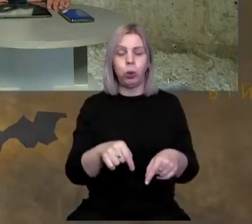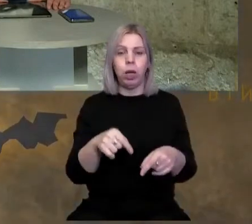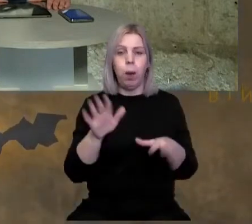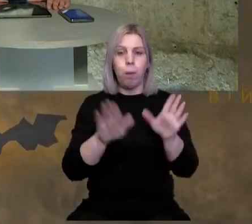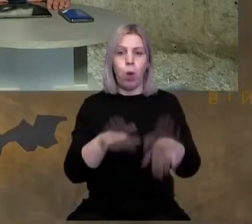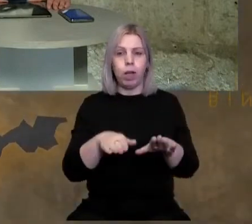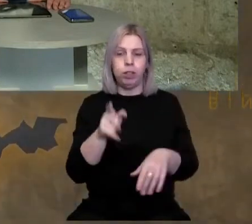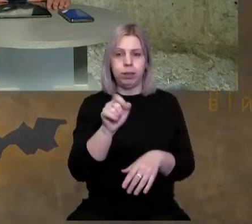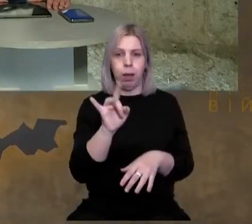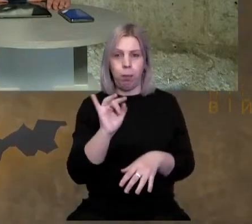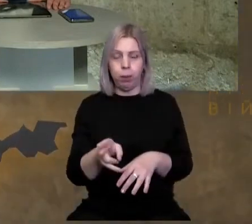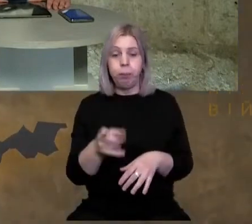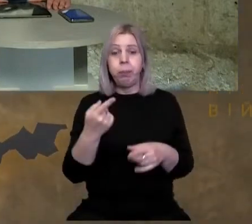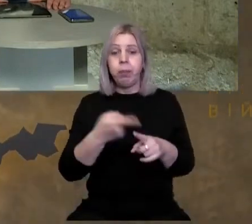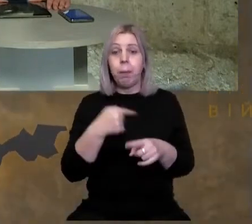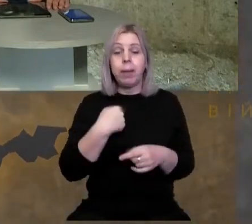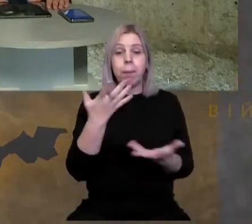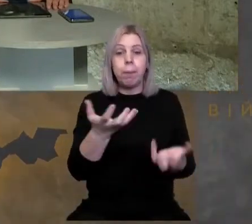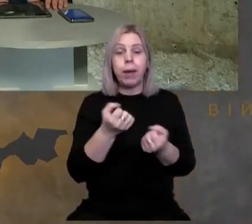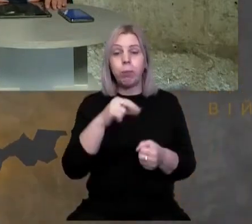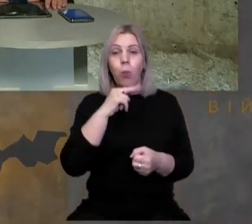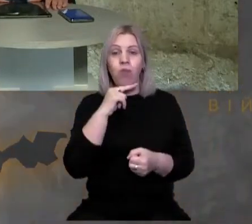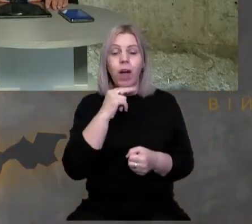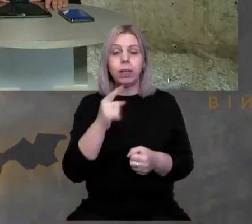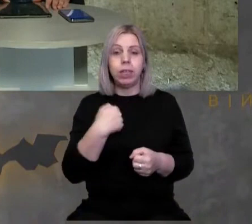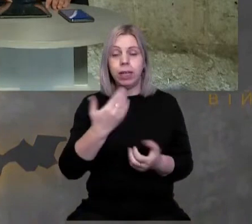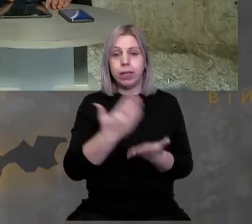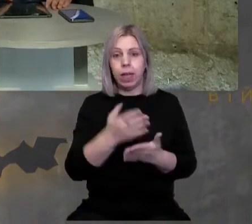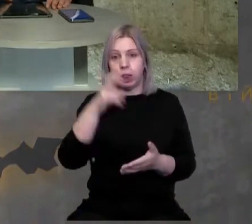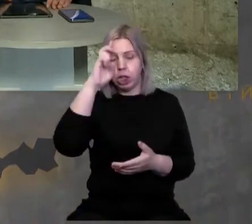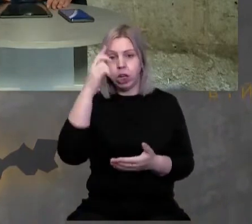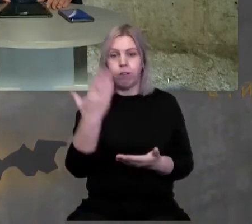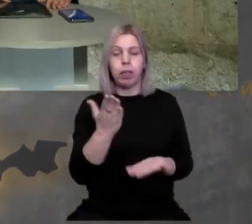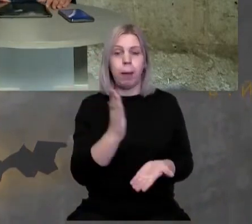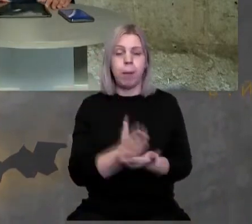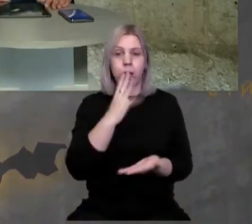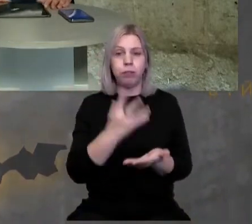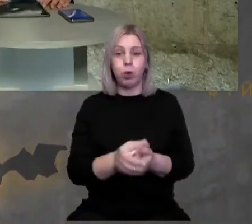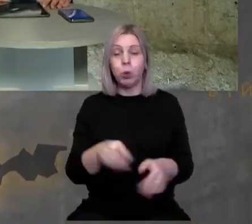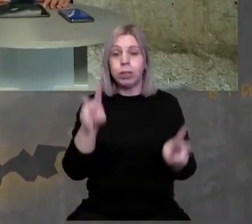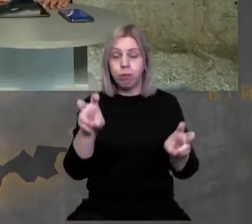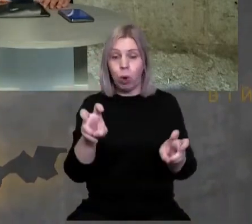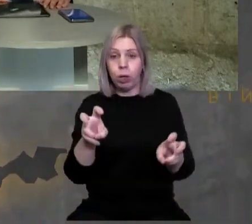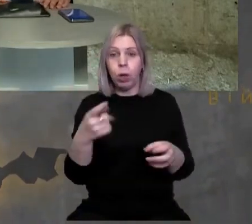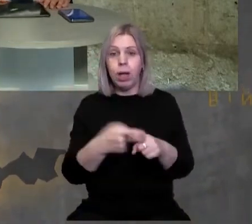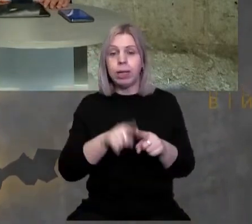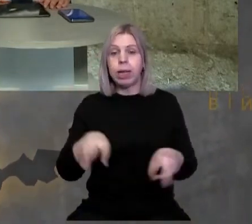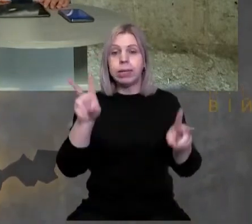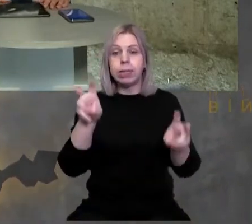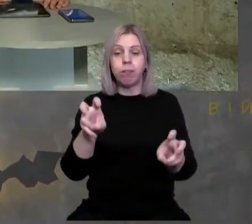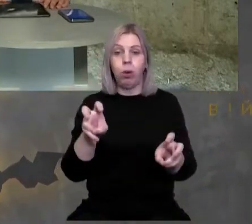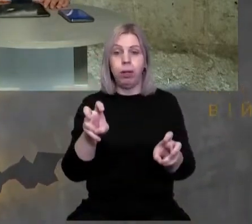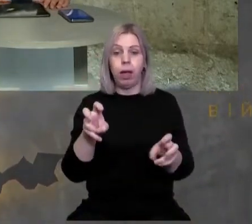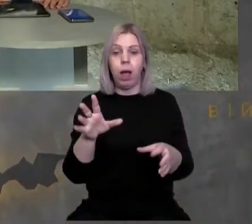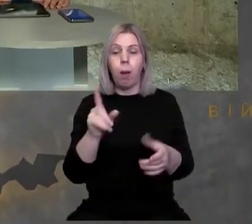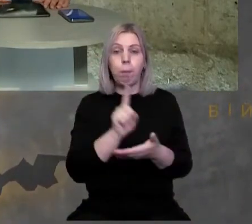відповідно, Мукачівський замок. Тобто ми беремо до уваги це. Є держава, вона має свою символіку. Ця символіка